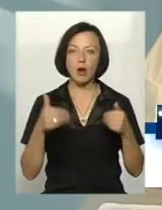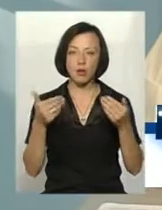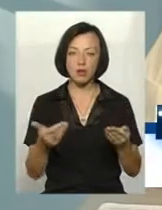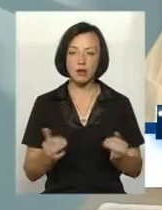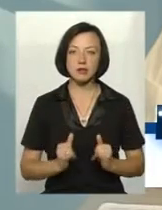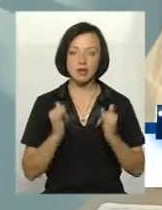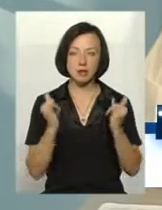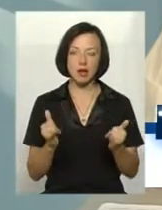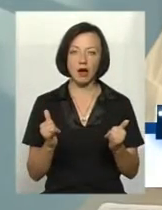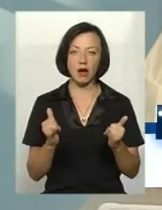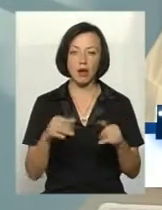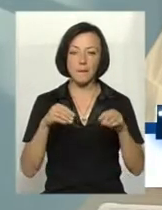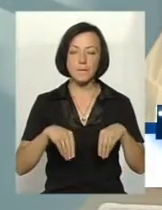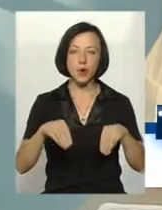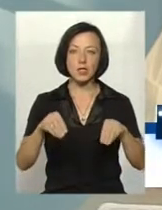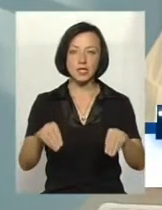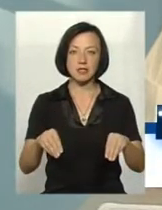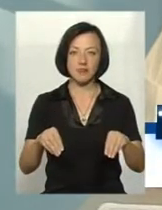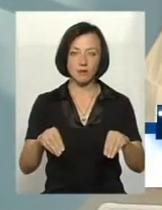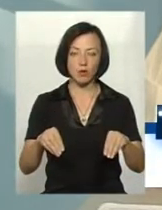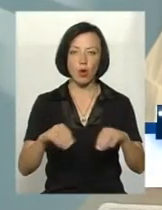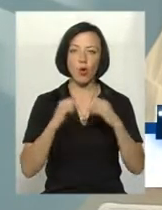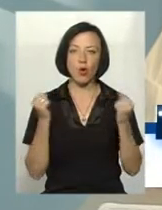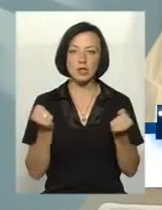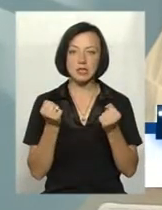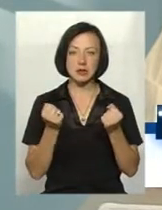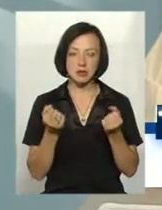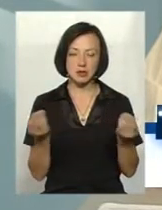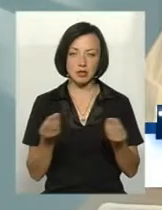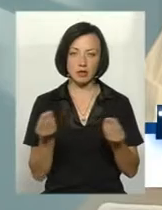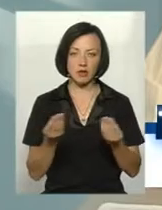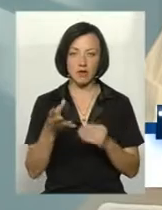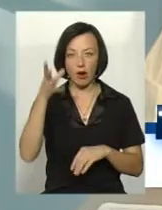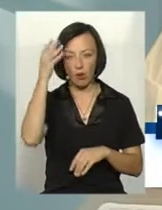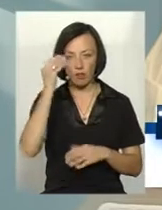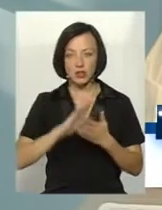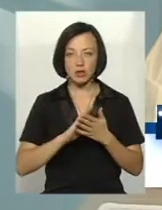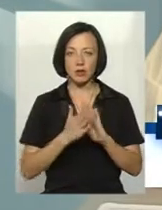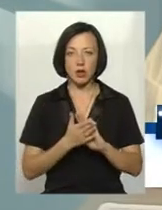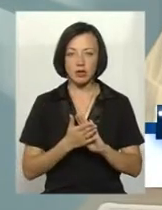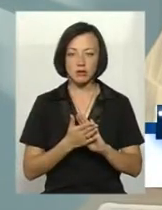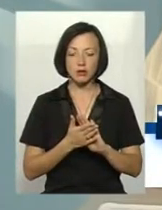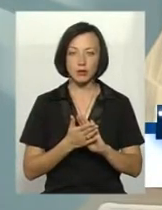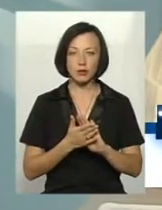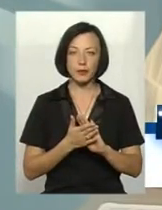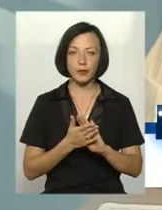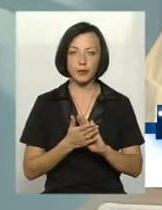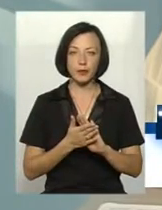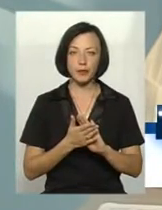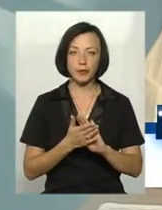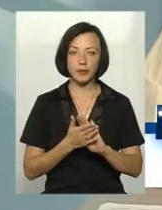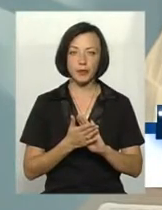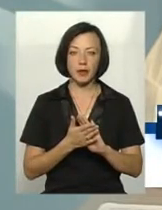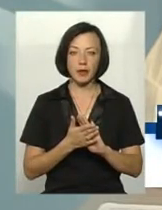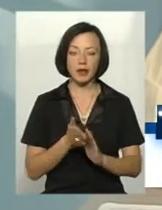посіву озимих зернових. Враховуючи ситуацію, складається з